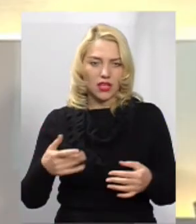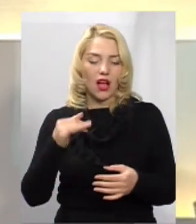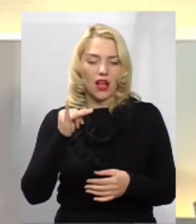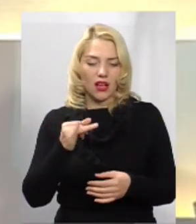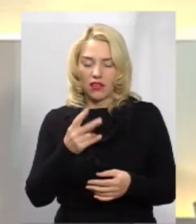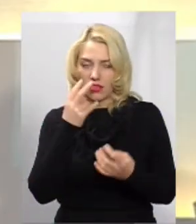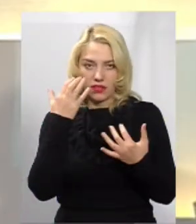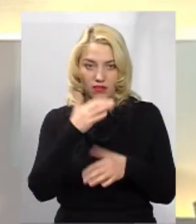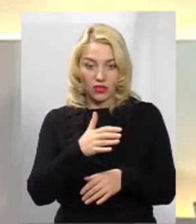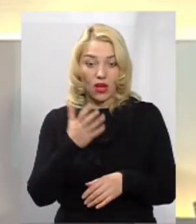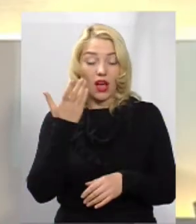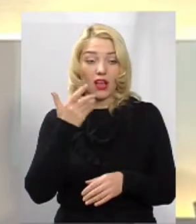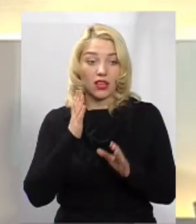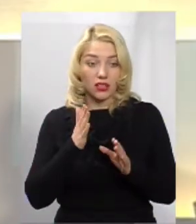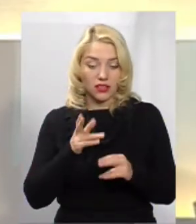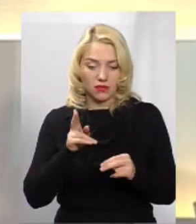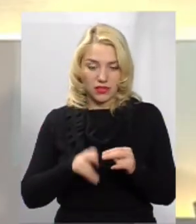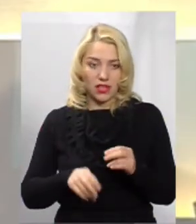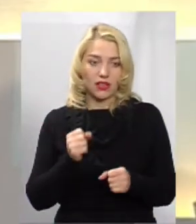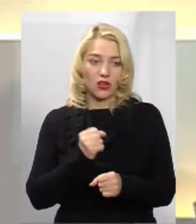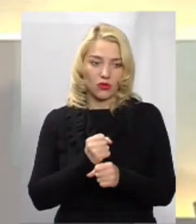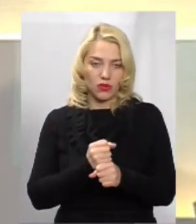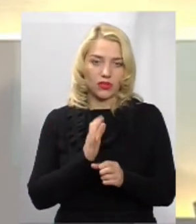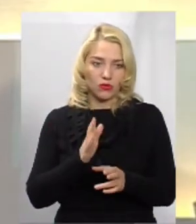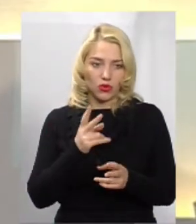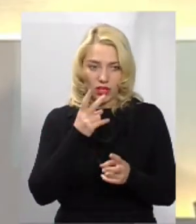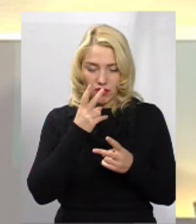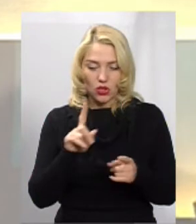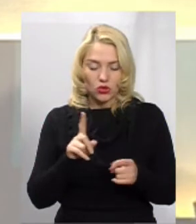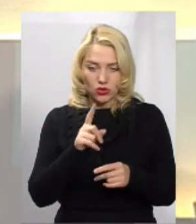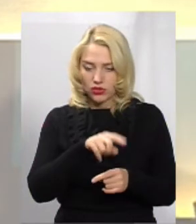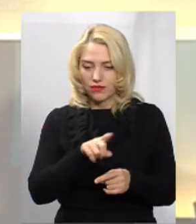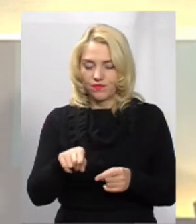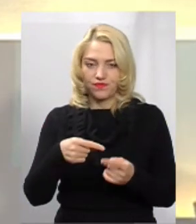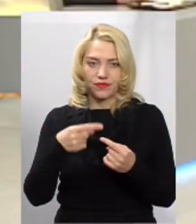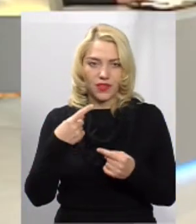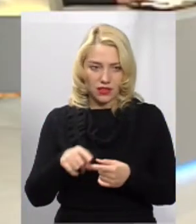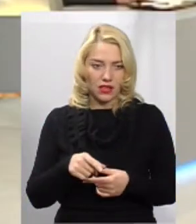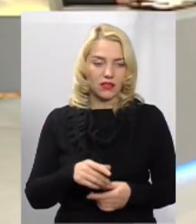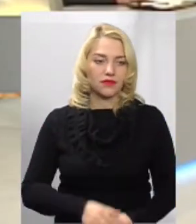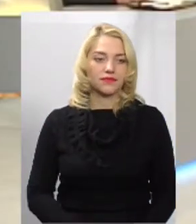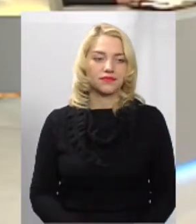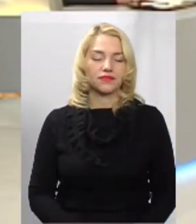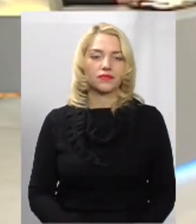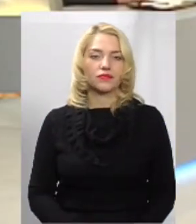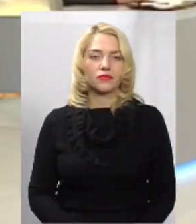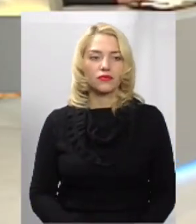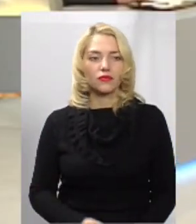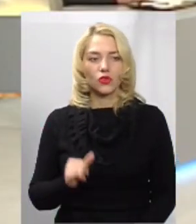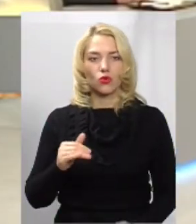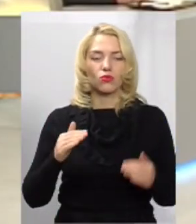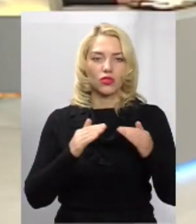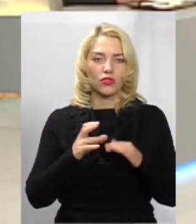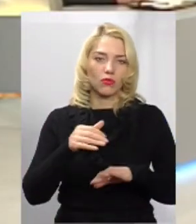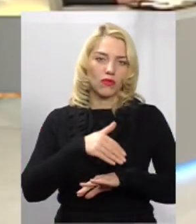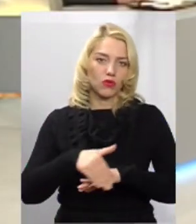Але як тільки вона її перестане робити, зразу дуже стане добре видно, що щось не так з цим будинком. У будинку по